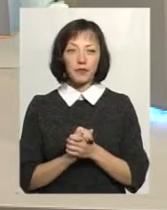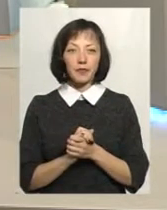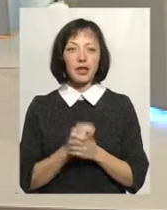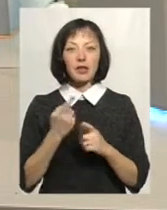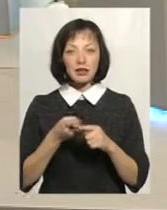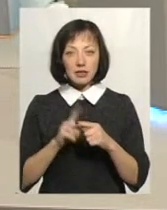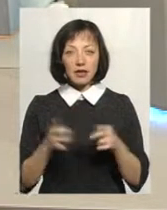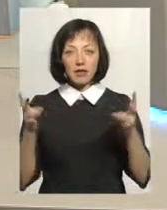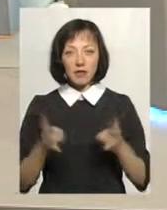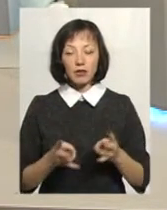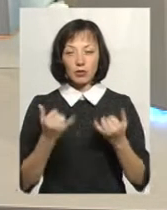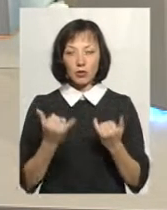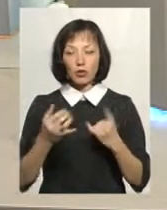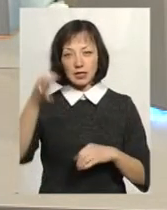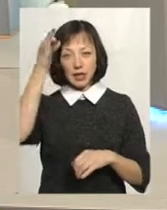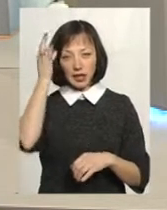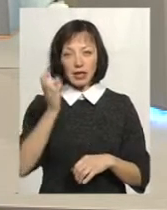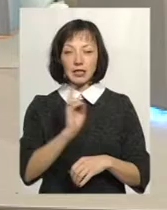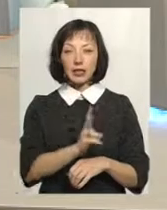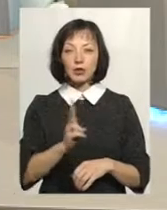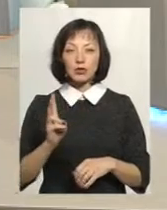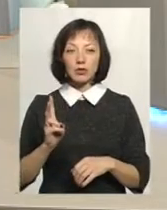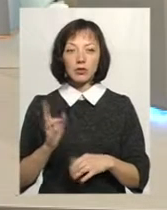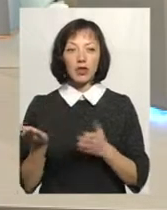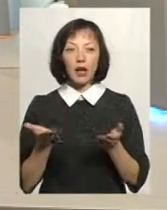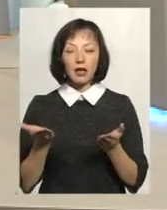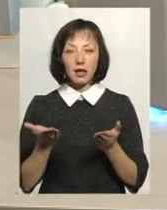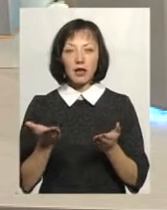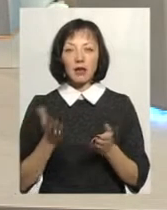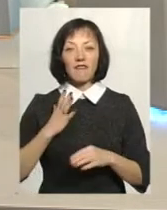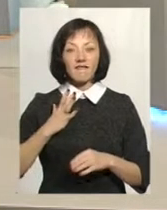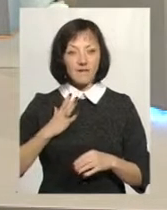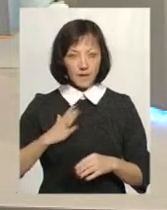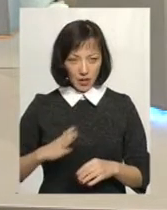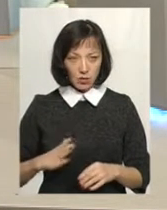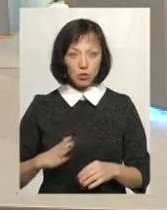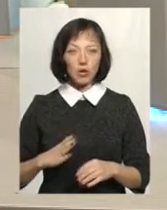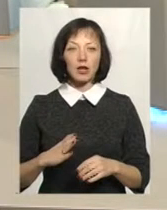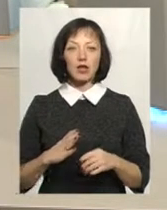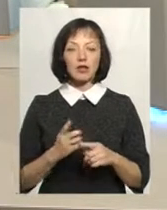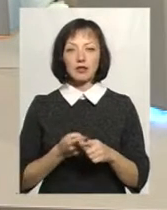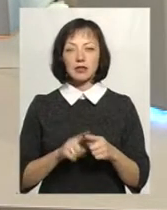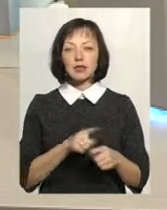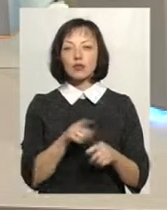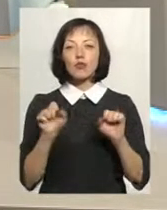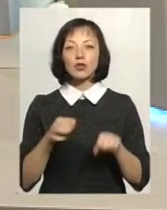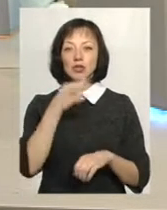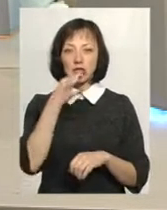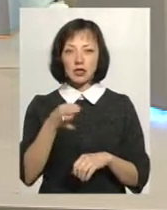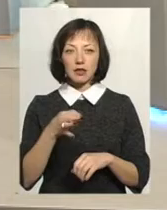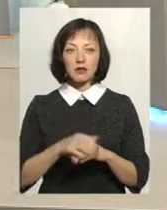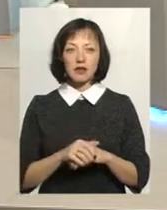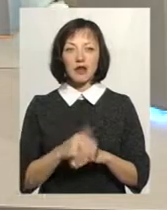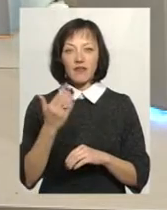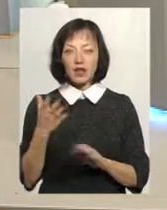це варто сьогодні згадати тих, які вистояли, можна сказати, за цей період. Що можете сказати? Я